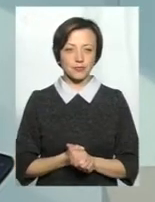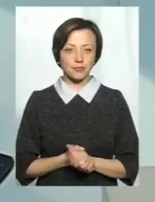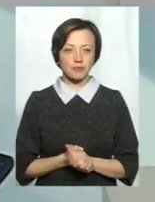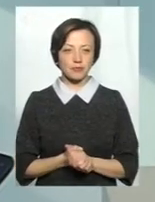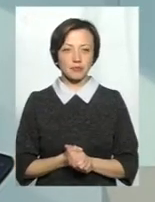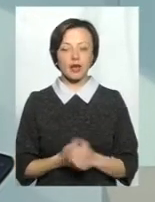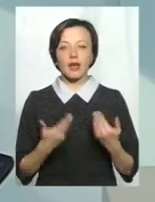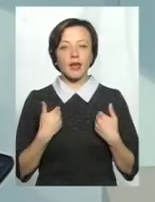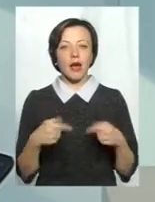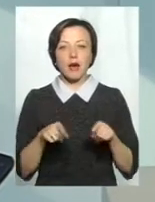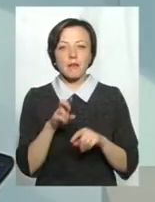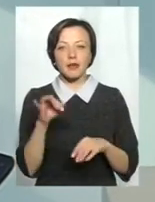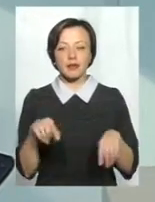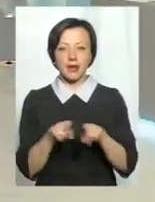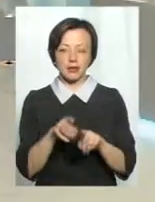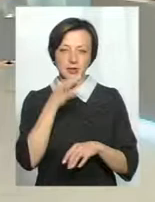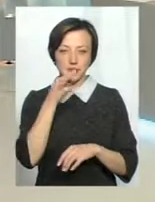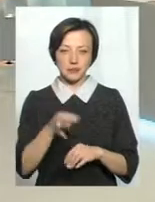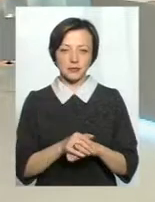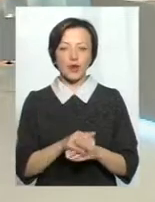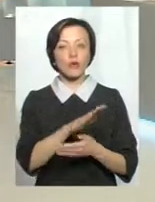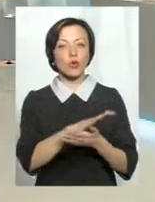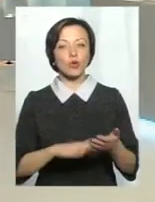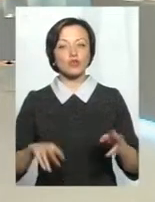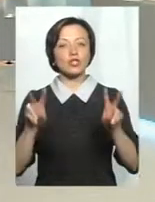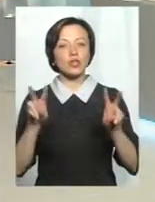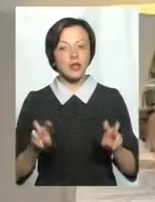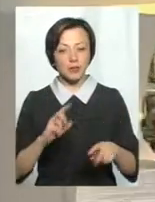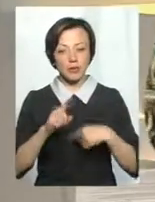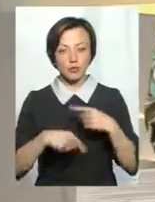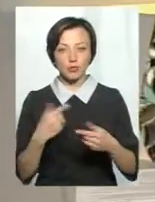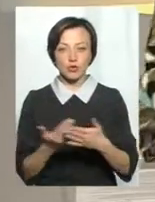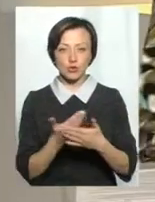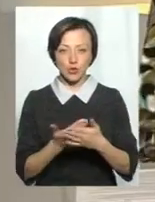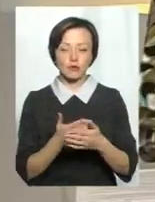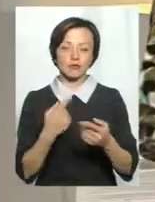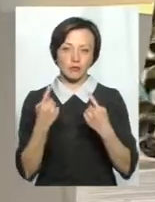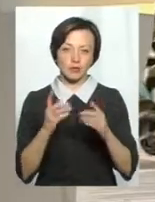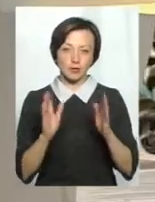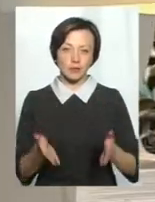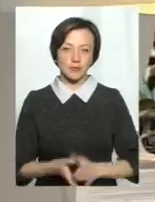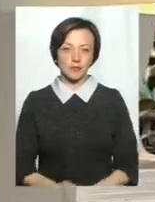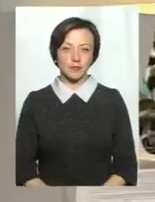Я би так сказала. Власне, впродовження теми наступної сюжети. Далі продовжимо.